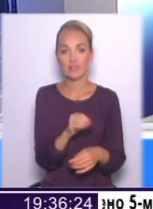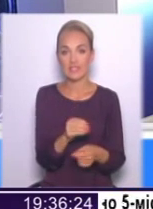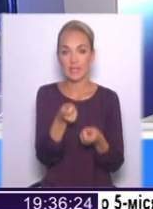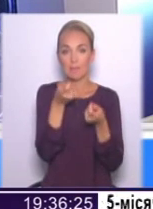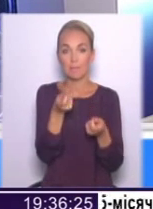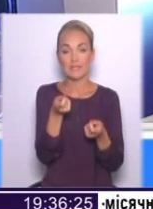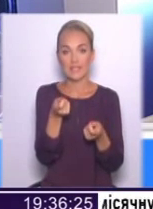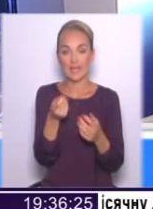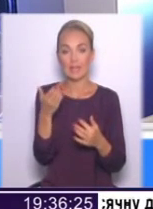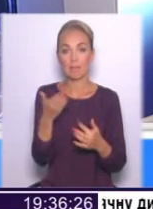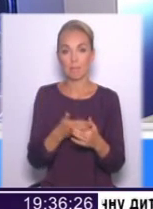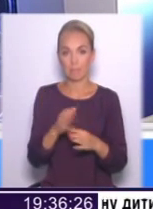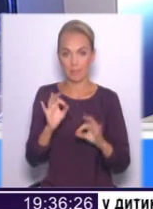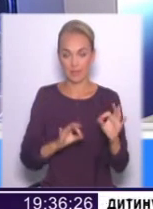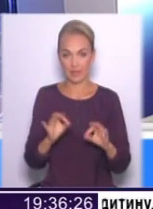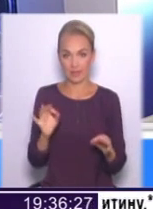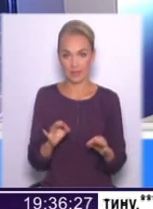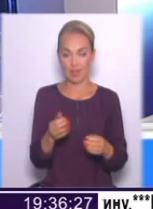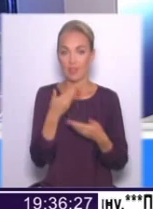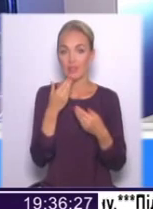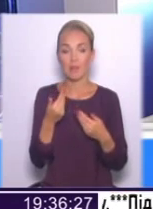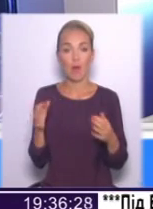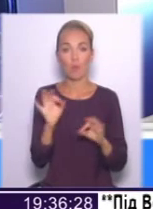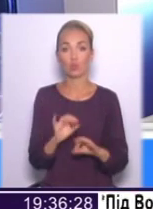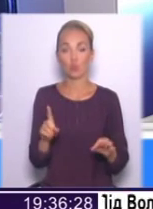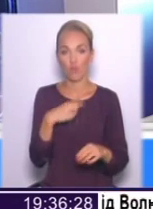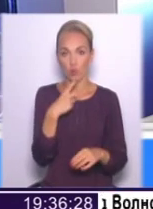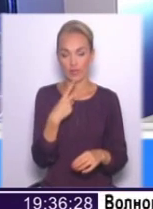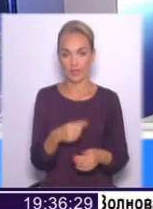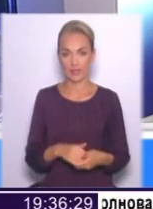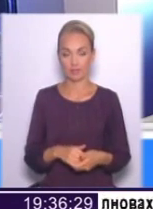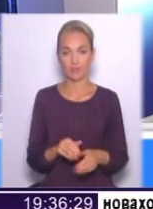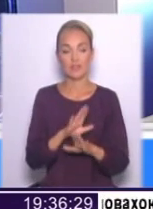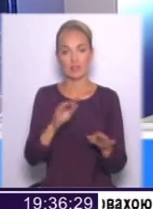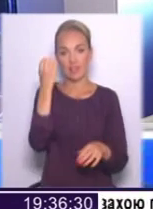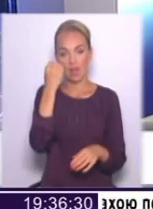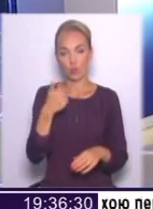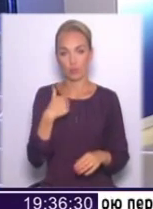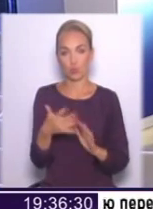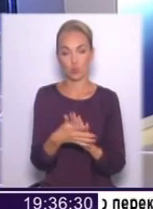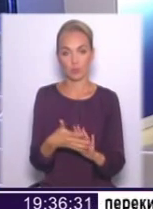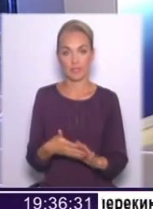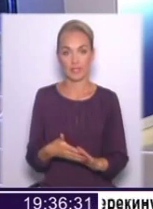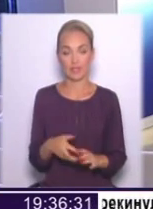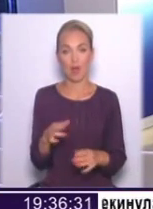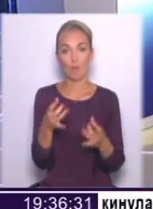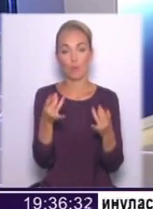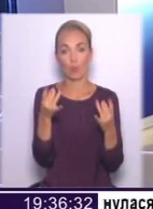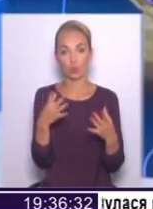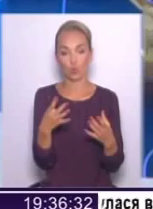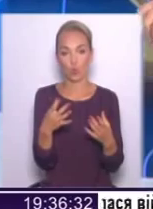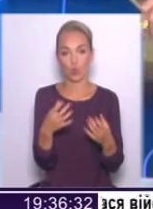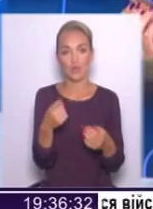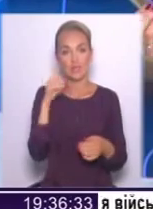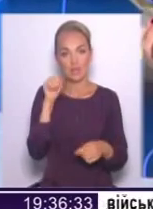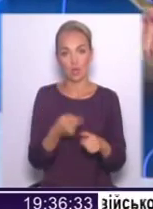крипіги, мізер, там нема про що говорити. Все, ми зрозуміли, ми зрозуміли, дякую. Я просто детально